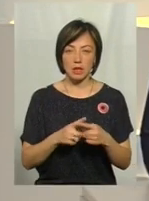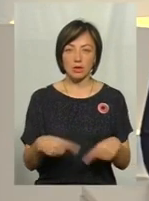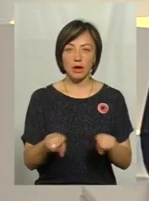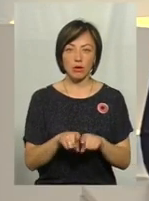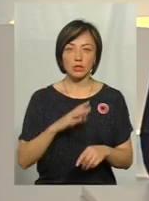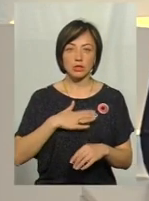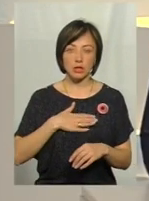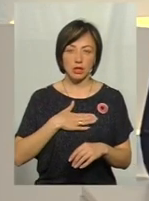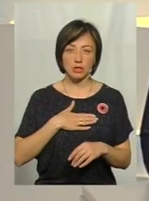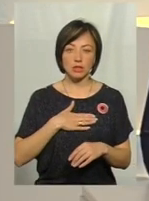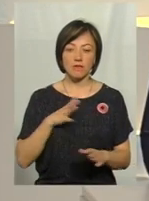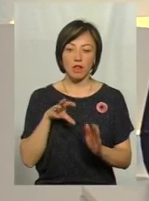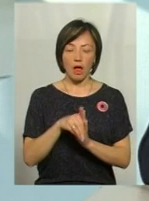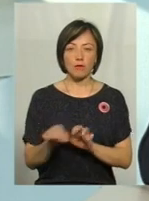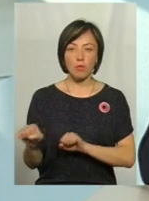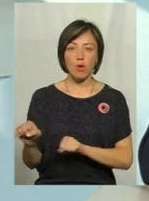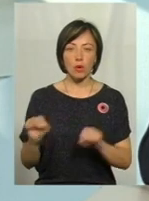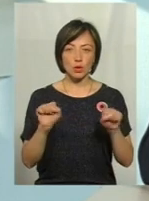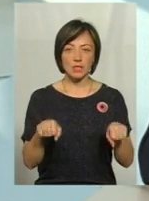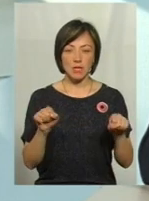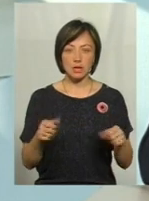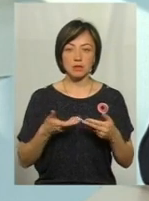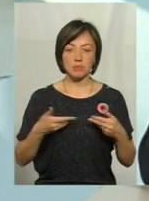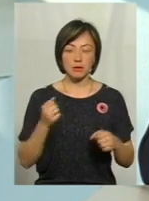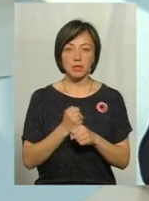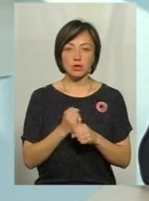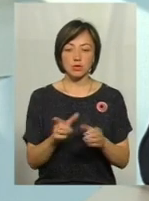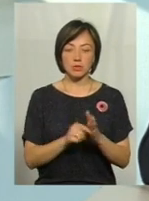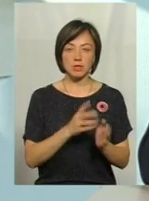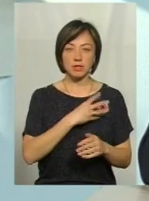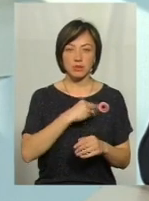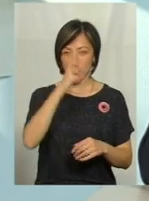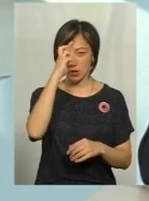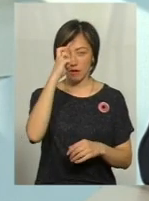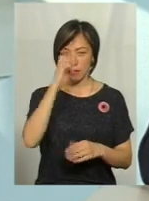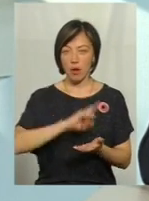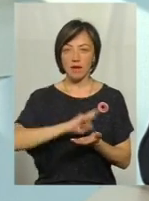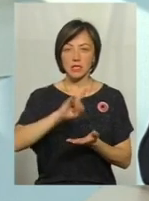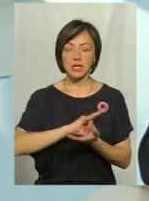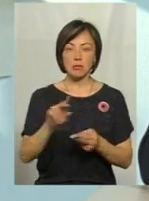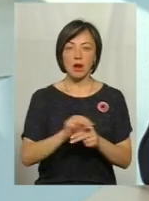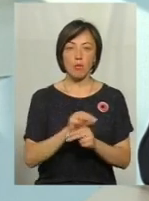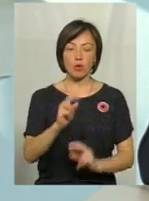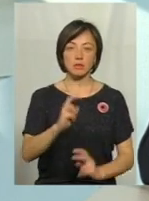наш вклад в оборону здатність, ми працюємо з львівським наржавним авіаційним ремонтним заводом,